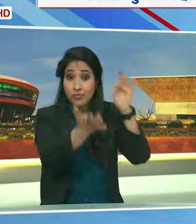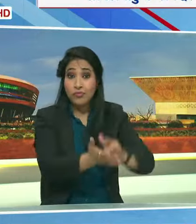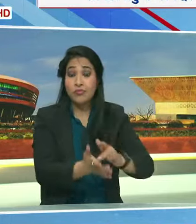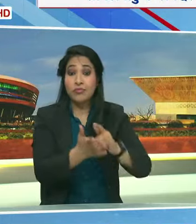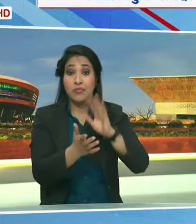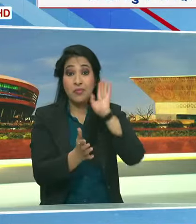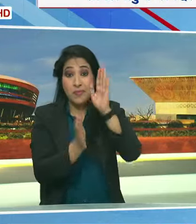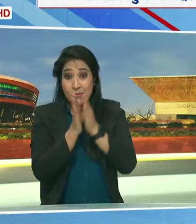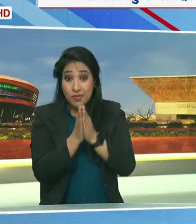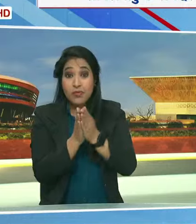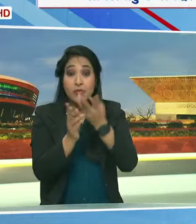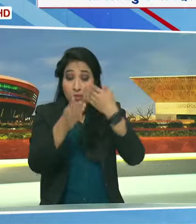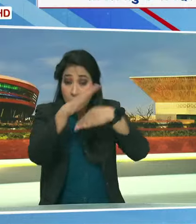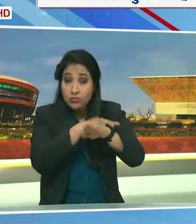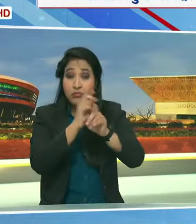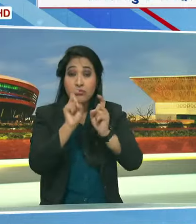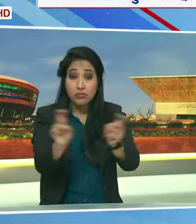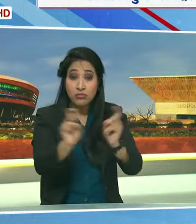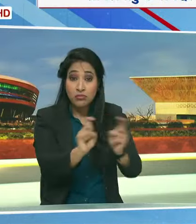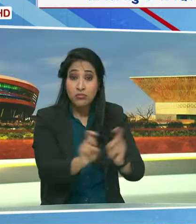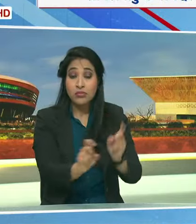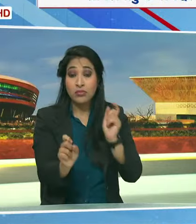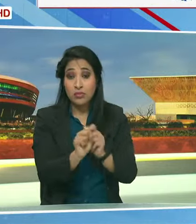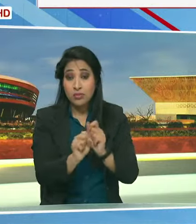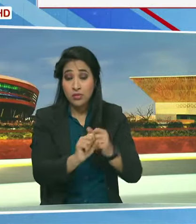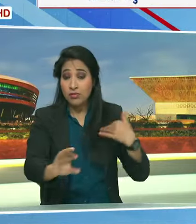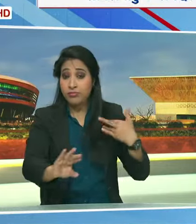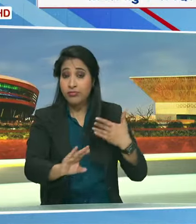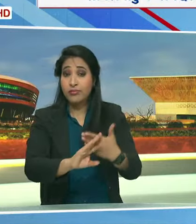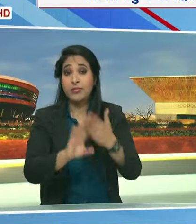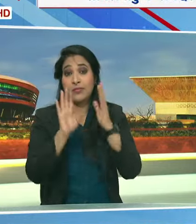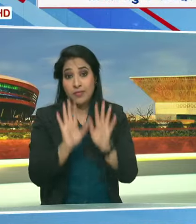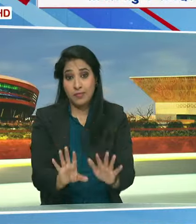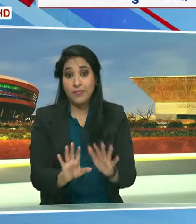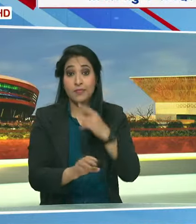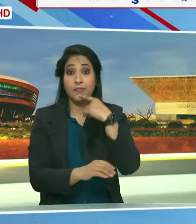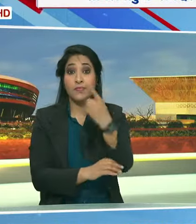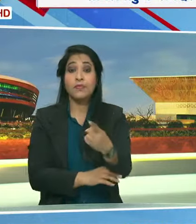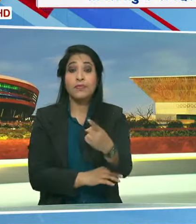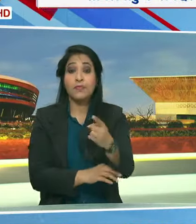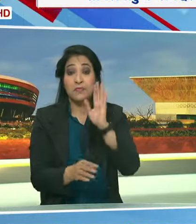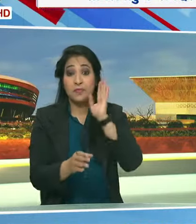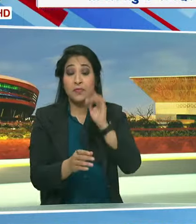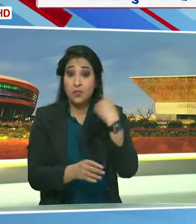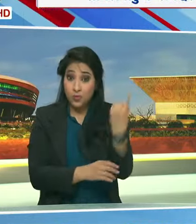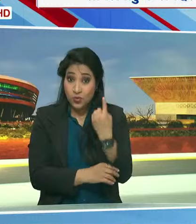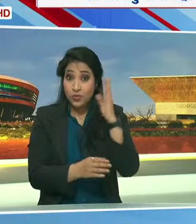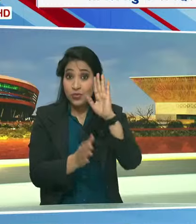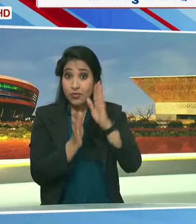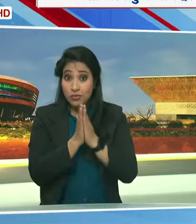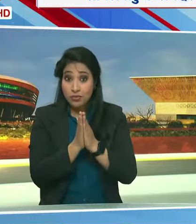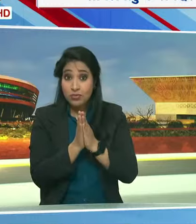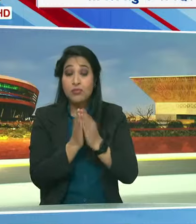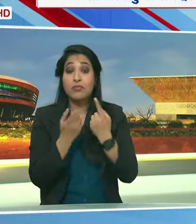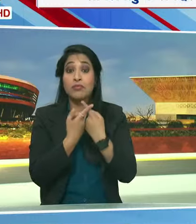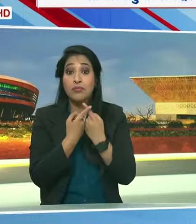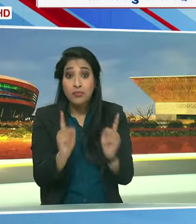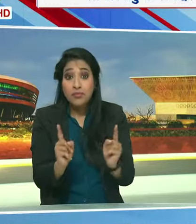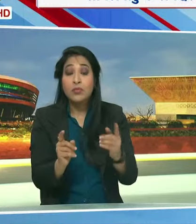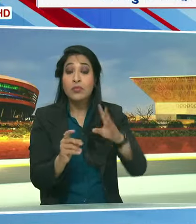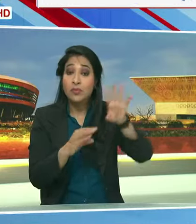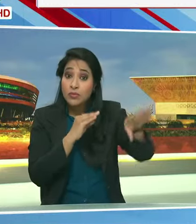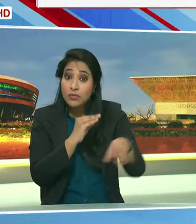मंदिर की साफ सफाई के काम में लगे हुए हैं उन्होंने कहा कि न केवल मंदिर बलकि